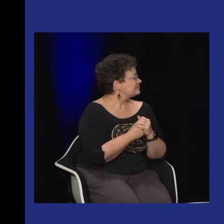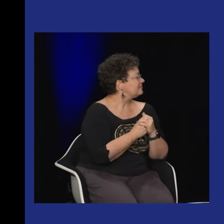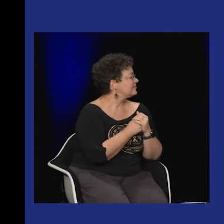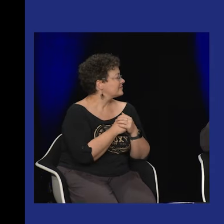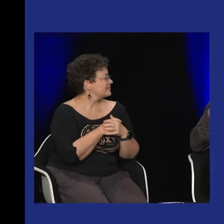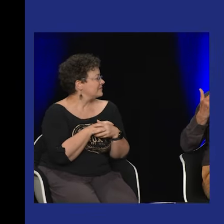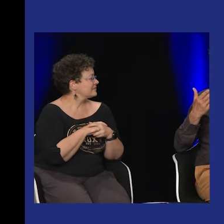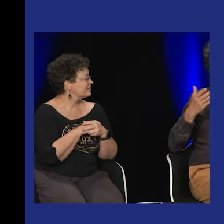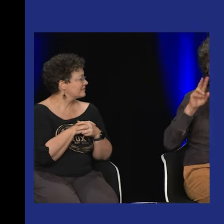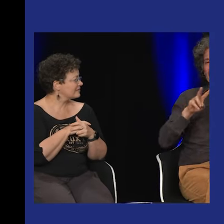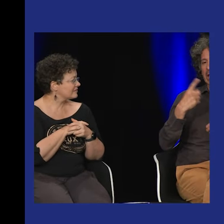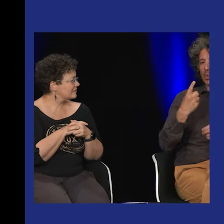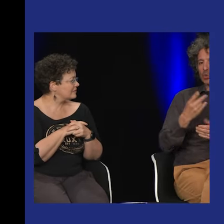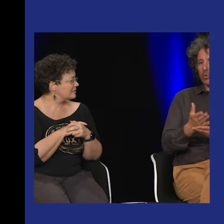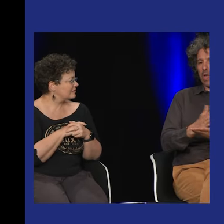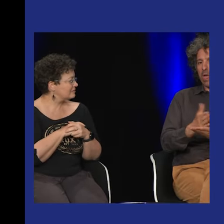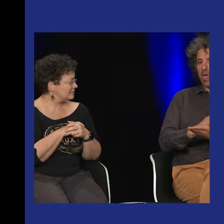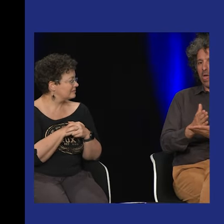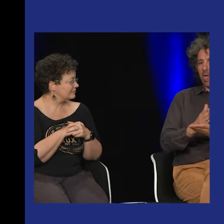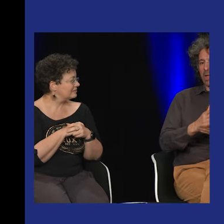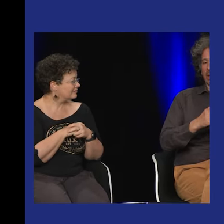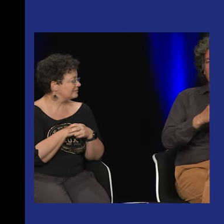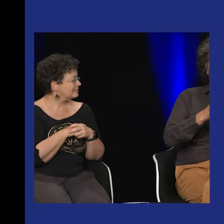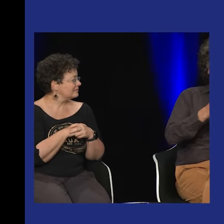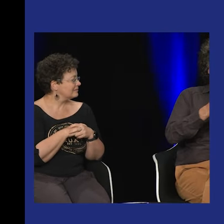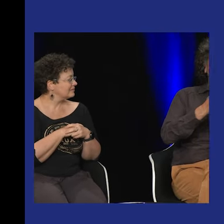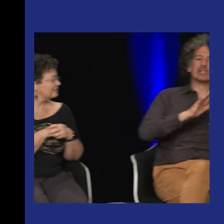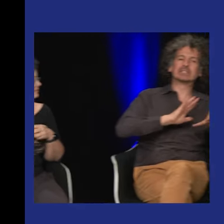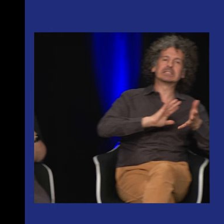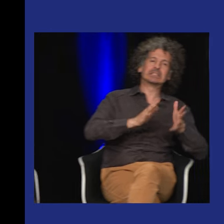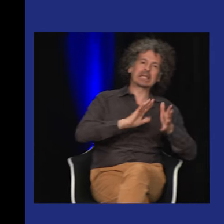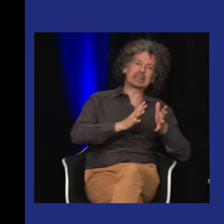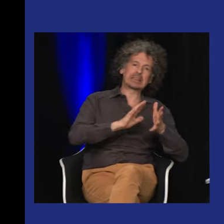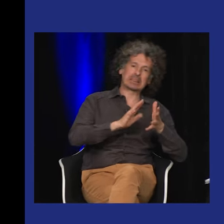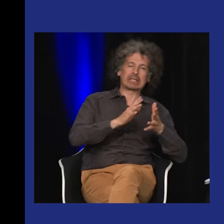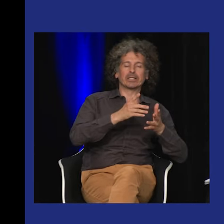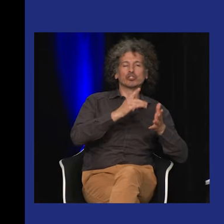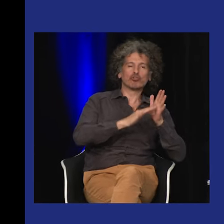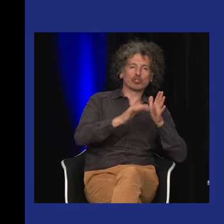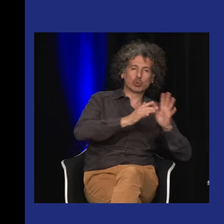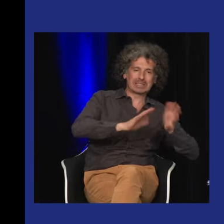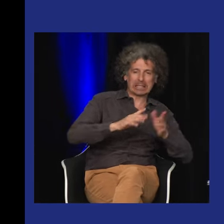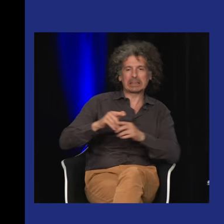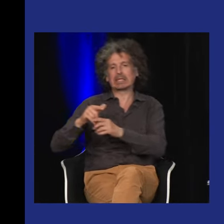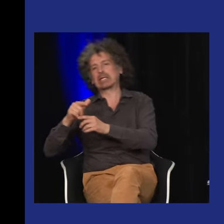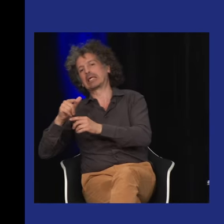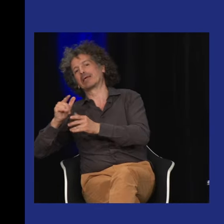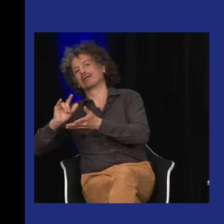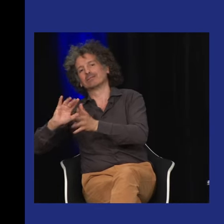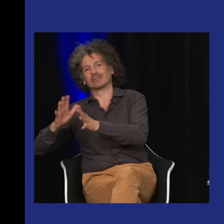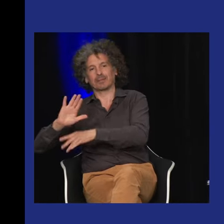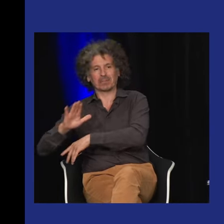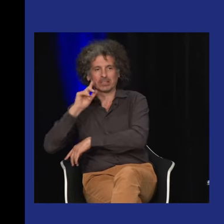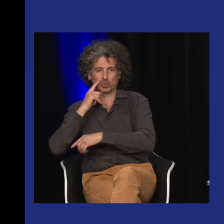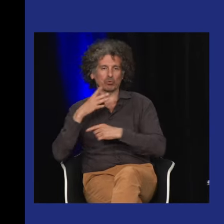'appropriation culturelle bien évidemment alors c'est vrai qu'il y toujours un peu cette ambiguïté dans le